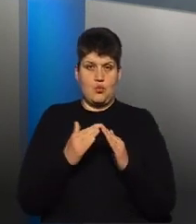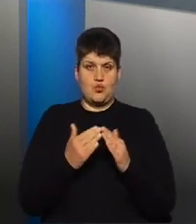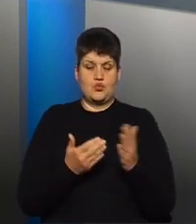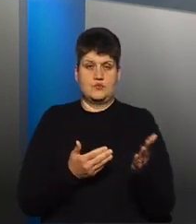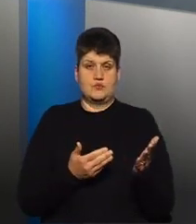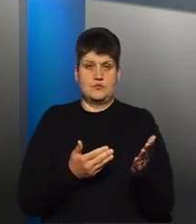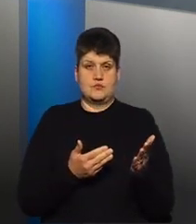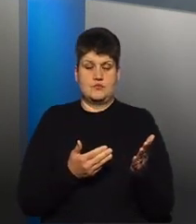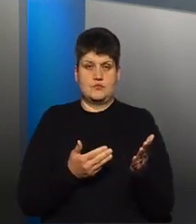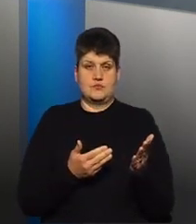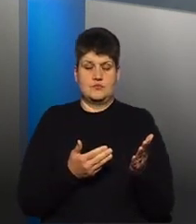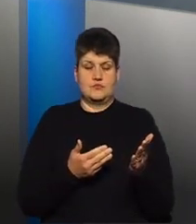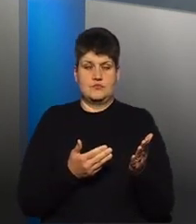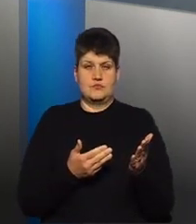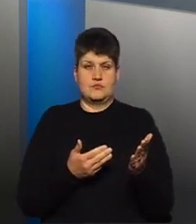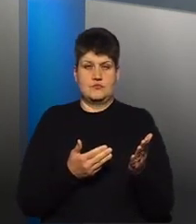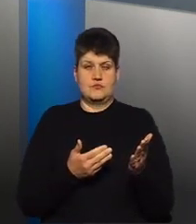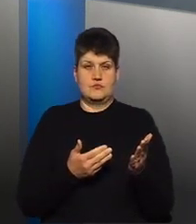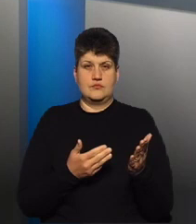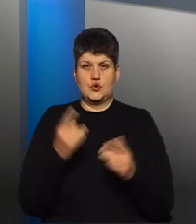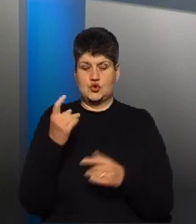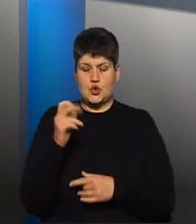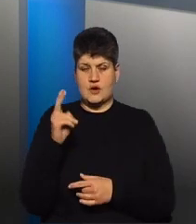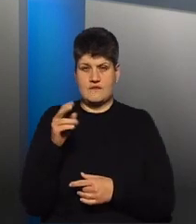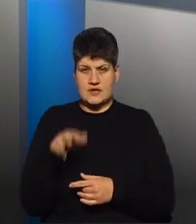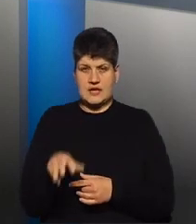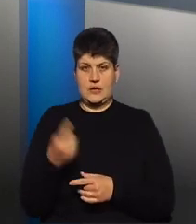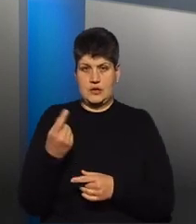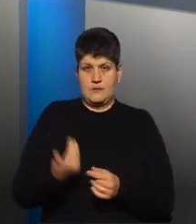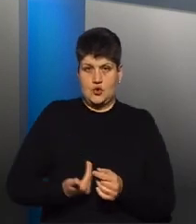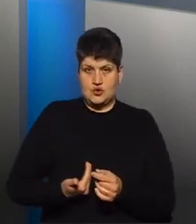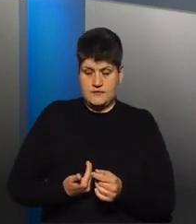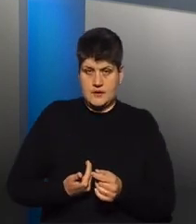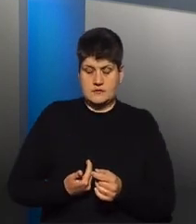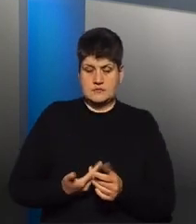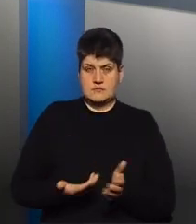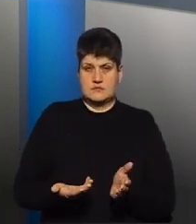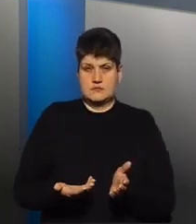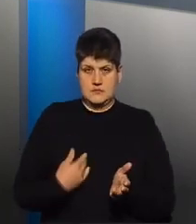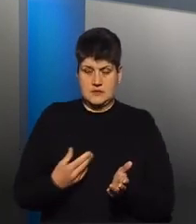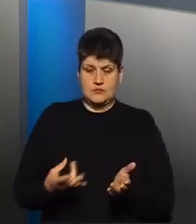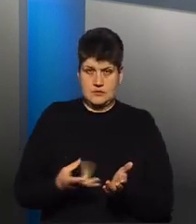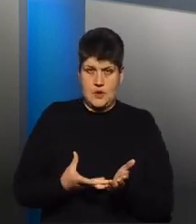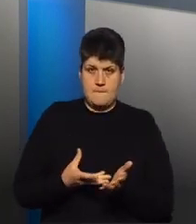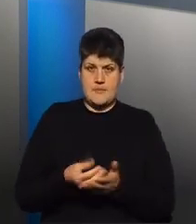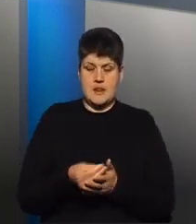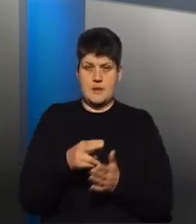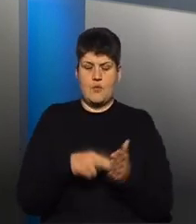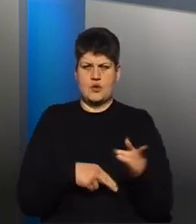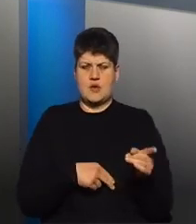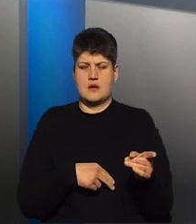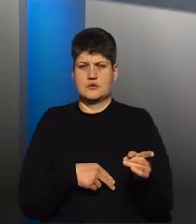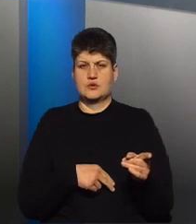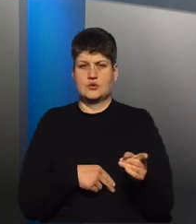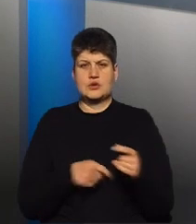а сусід 100 квадратів і один проживає, то мені потрібно витити цей податок. Це не порушення